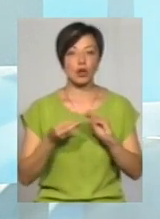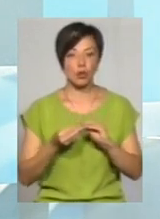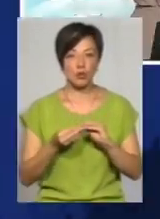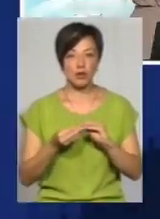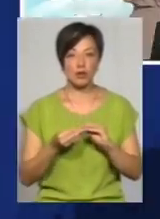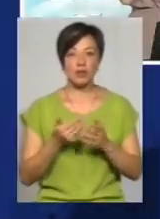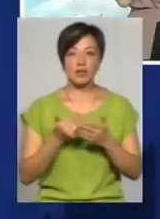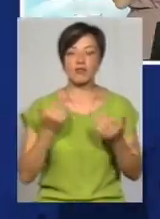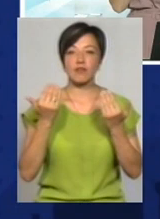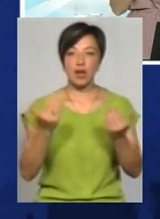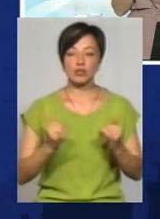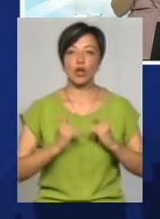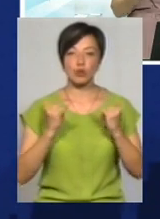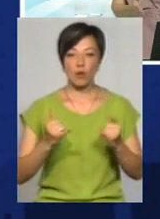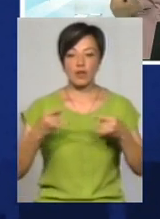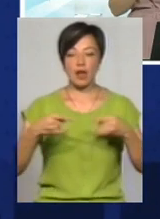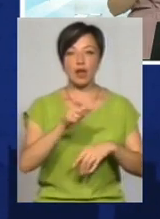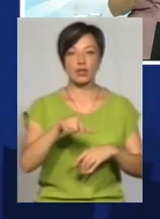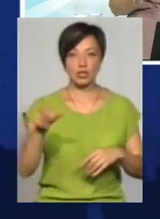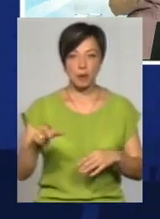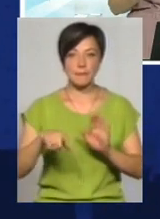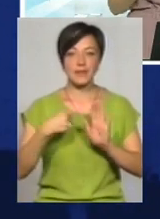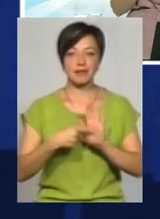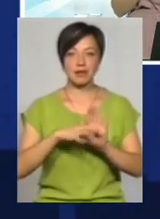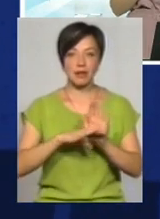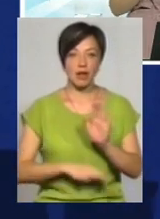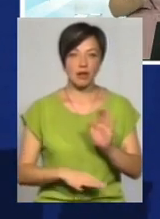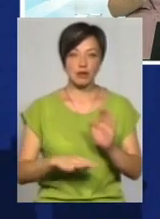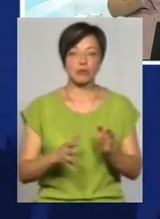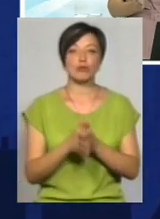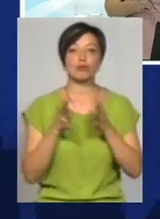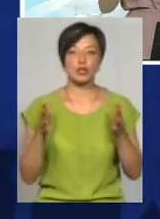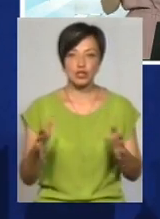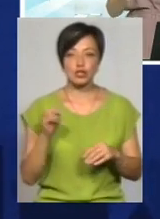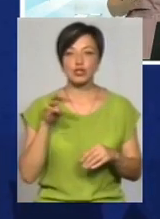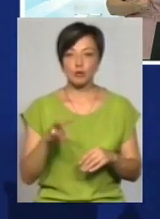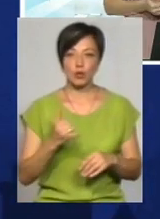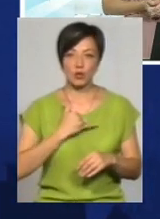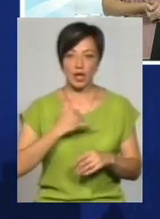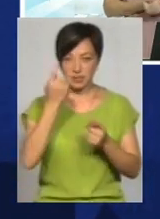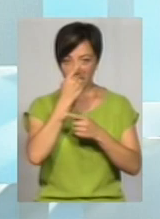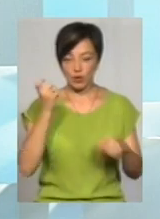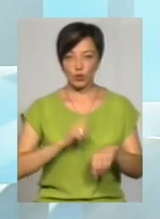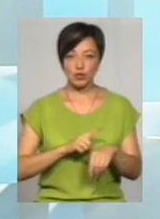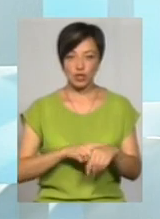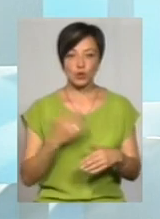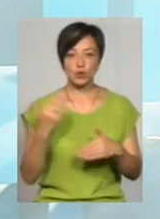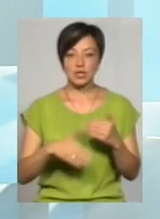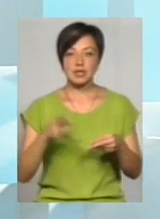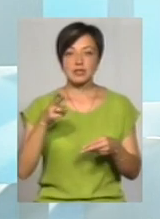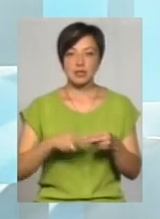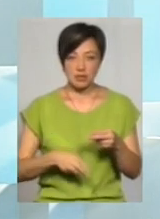від вас, шановні глядачі, питань надійшло значно більше, ніж у нас ефірного часу, він уже